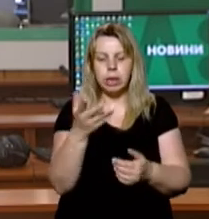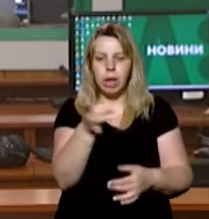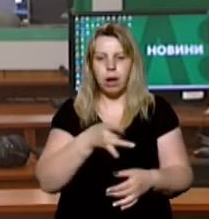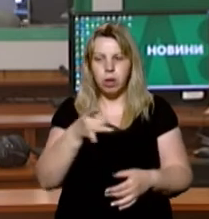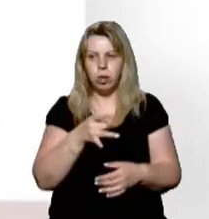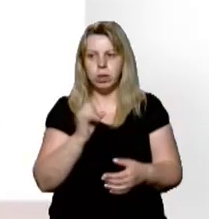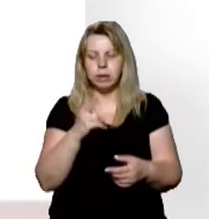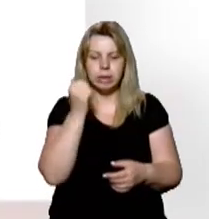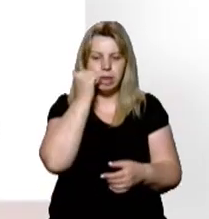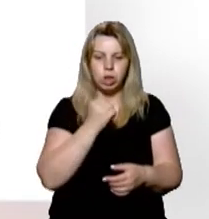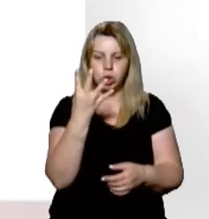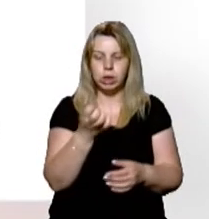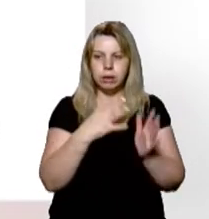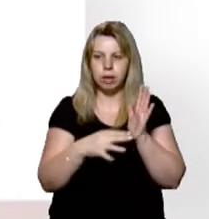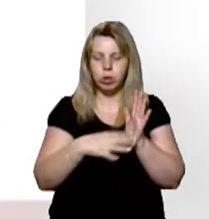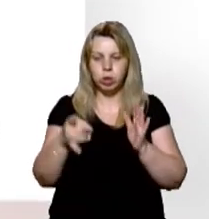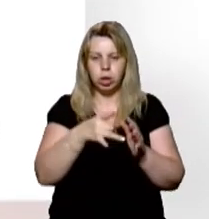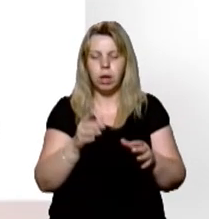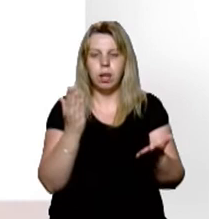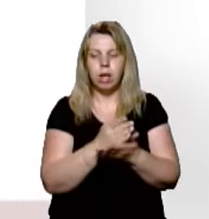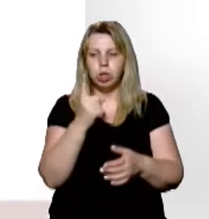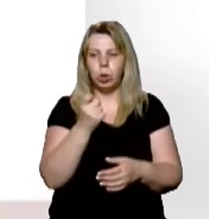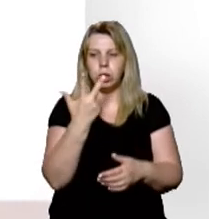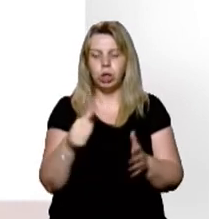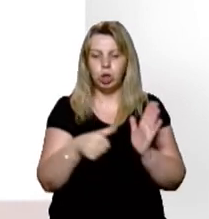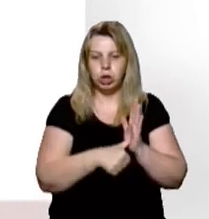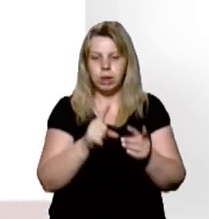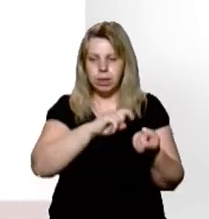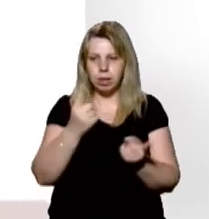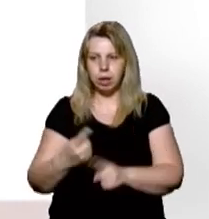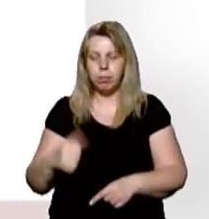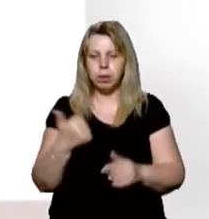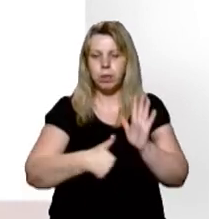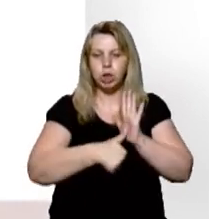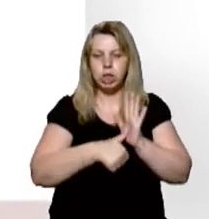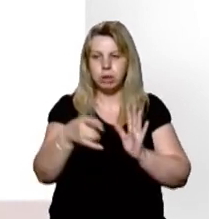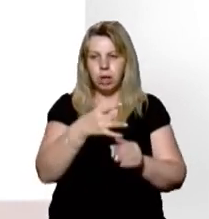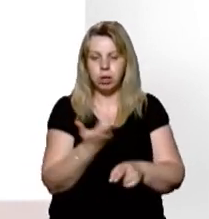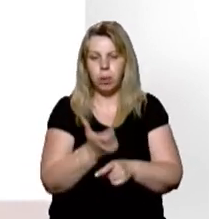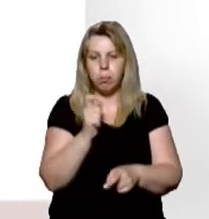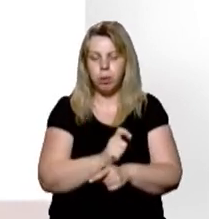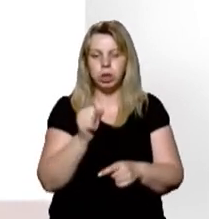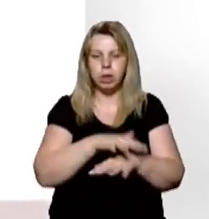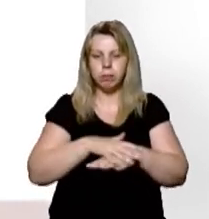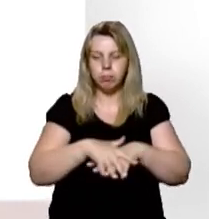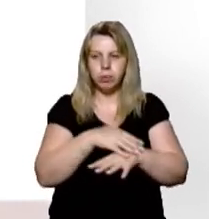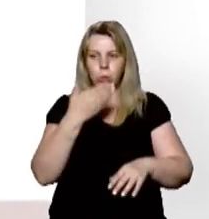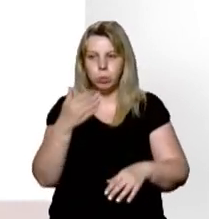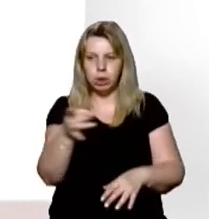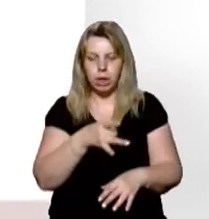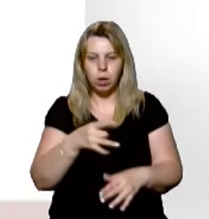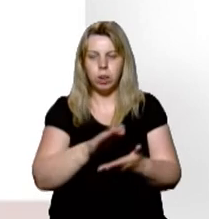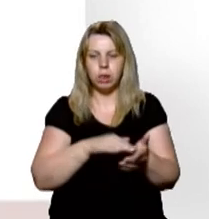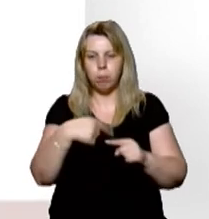районів. Замість старих 490 районів утворено 136. На Закарпатті тепер 6 районів. Найбільше за кількістю населені Хуйський район.